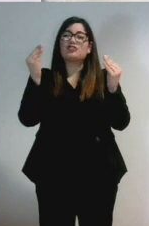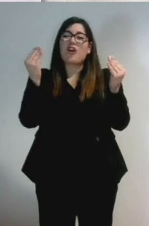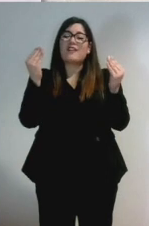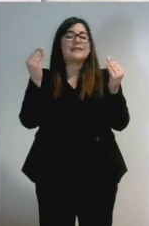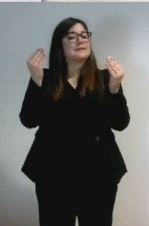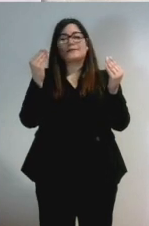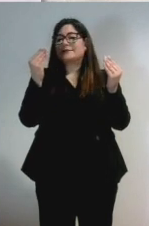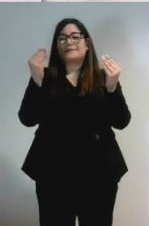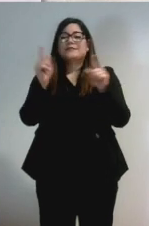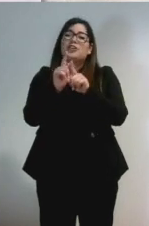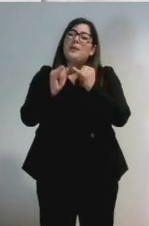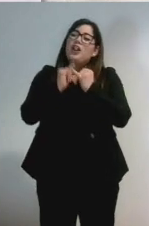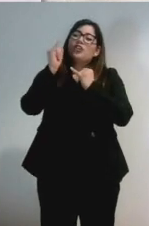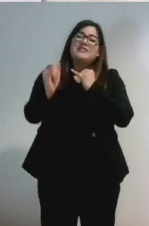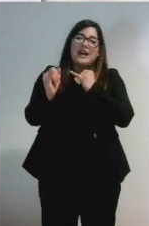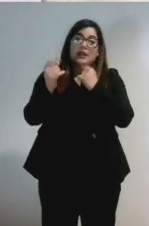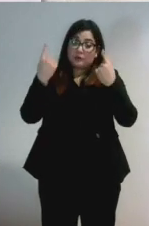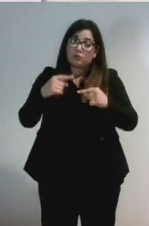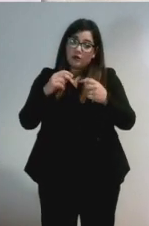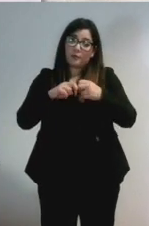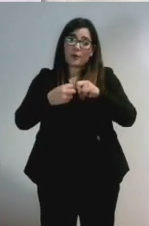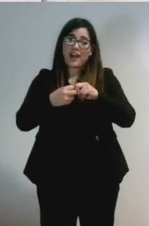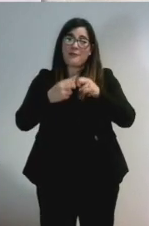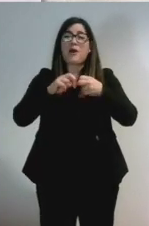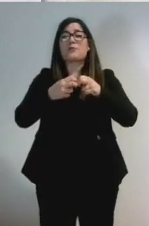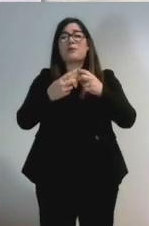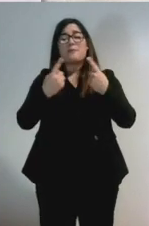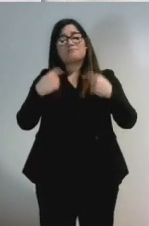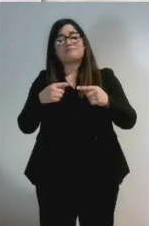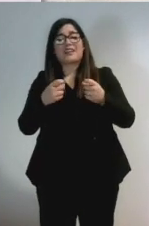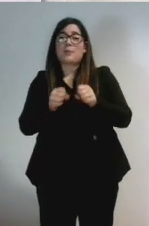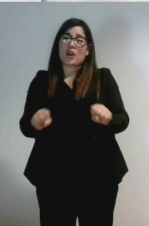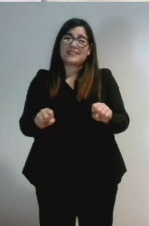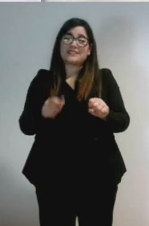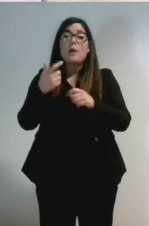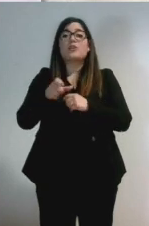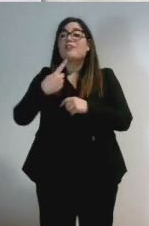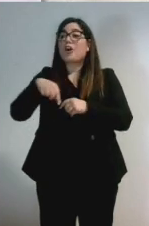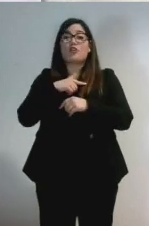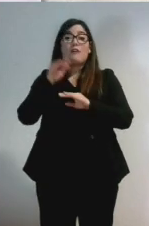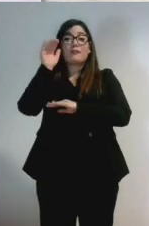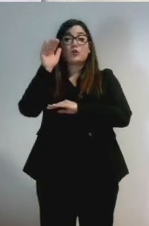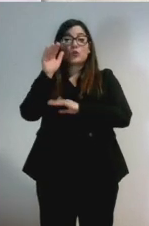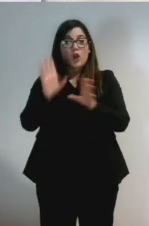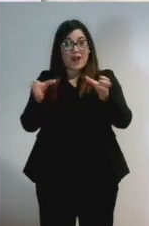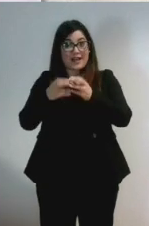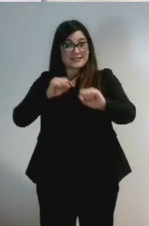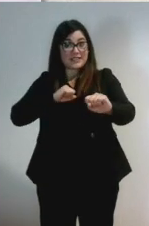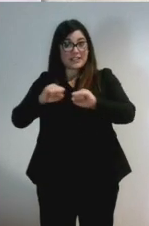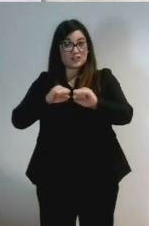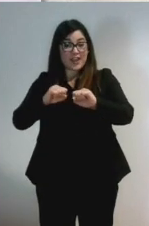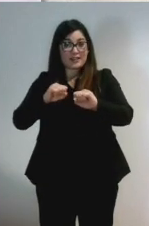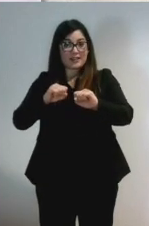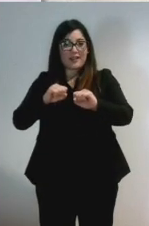è un grande problema. È un problema per la democrazia perché da qua in futuro avremo una classe dirigente che se continua così sarà fatta solo